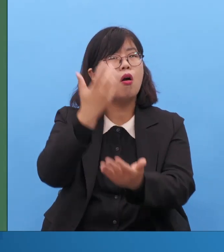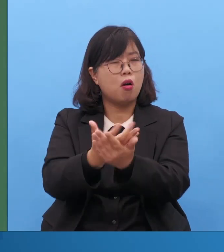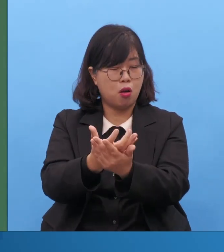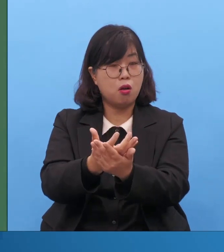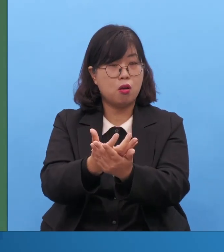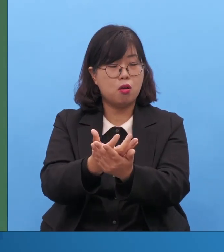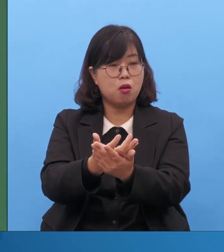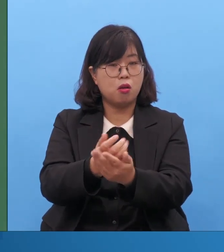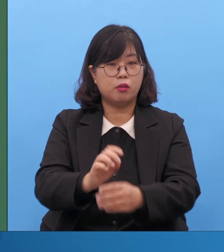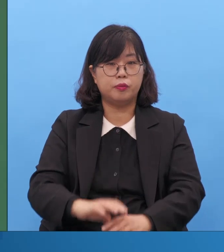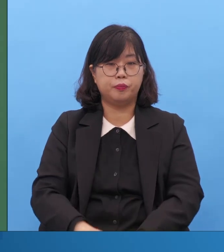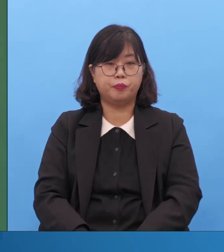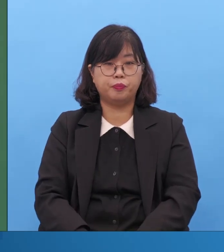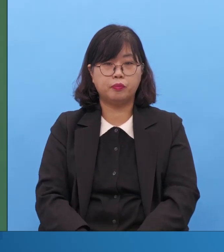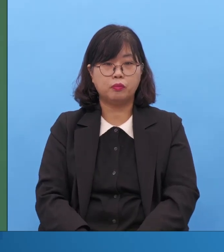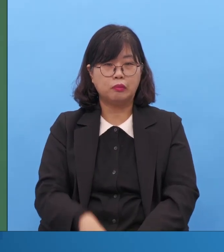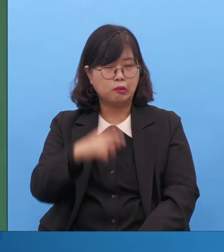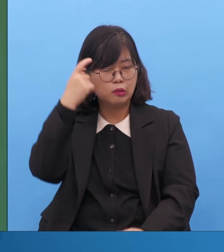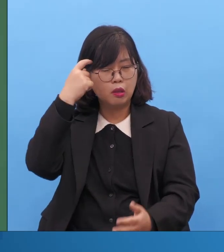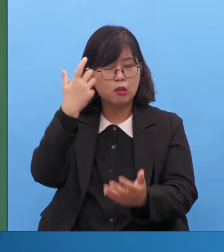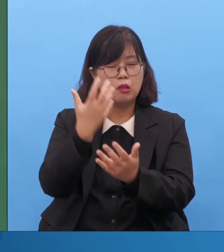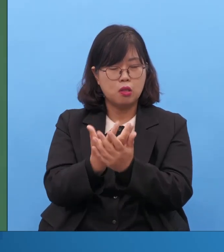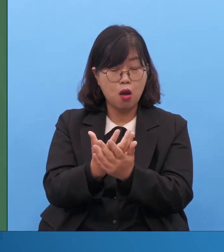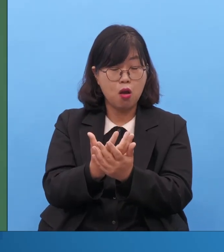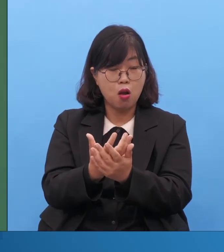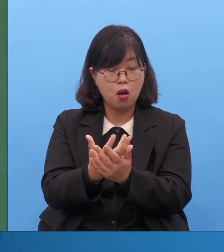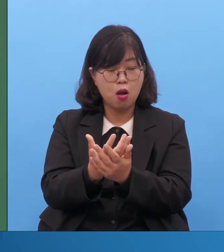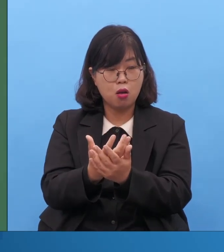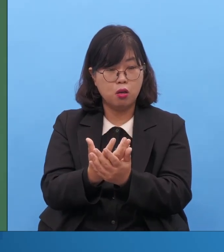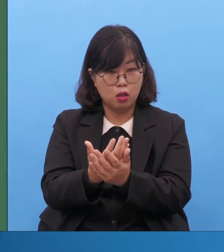이 사람들을 감나문으로 40일도 불러 모은 거예요